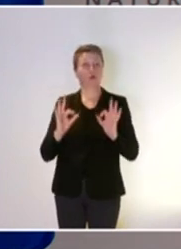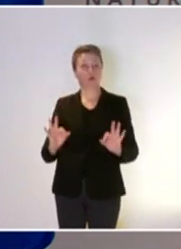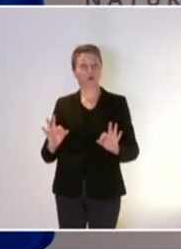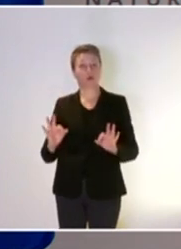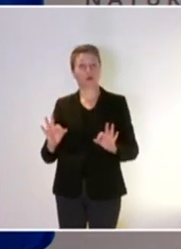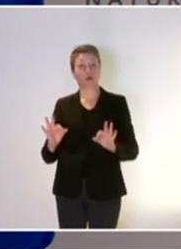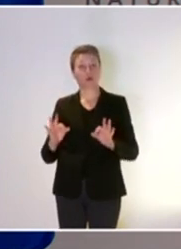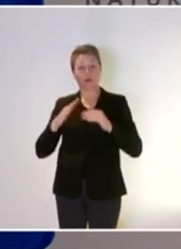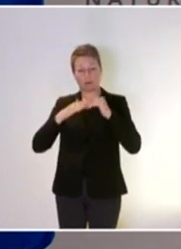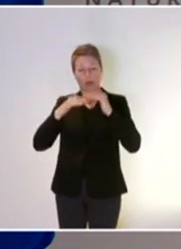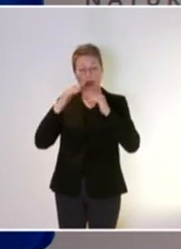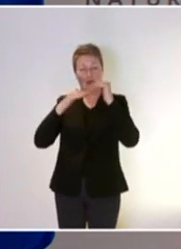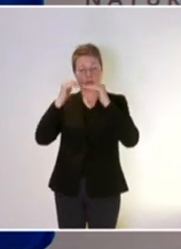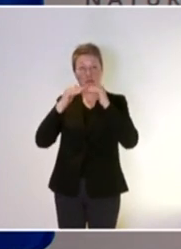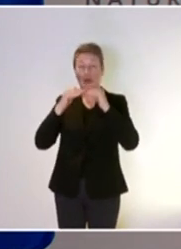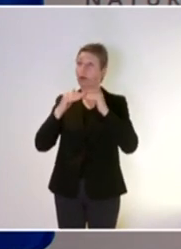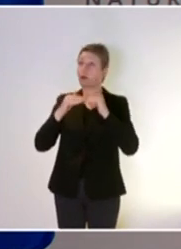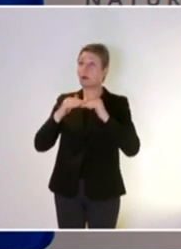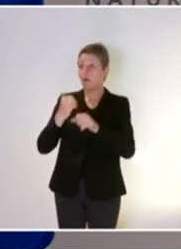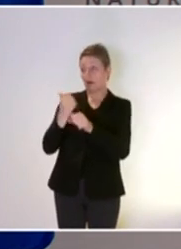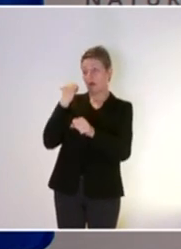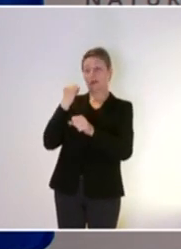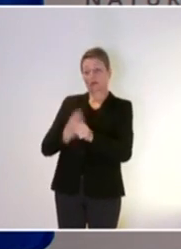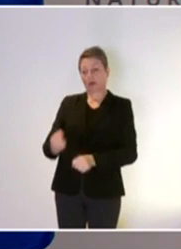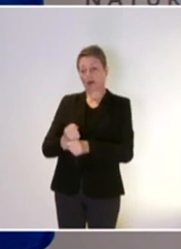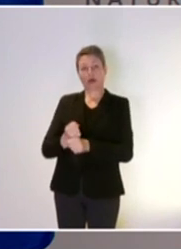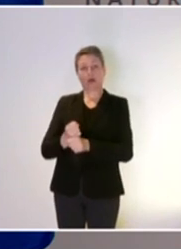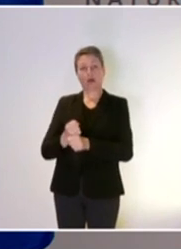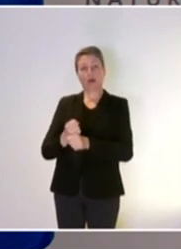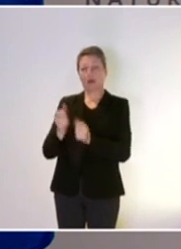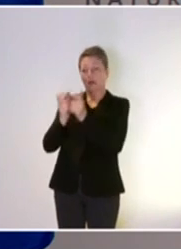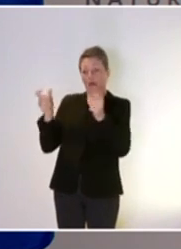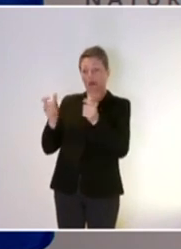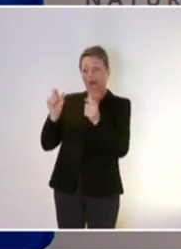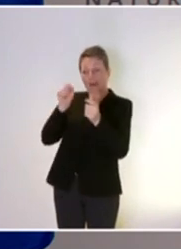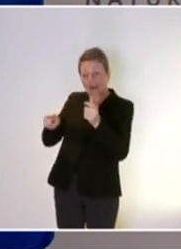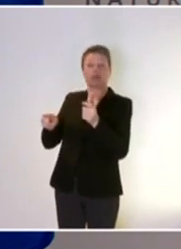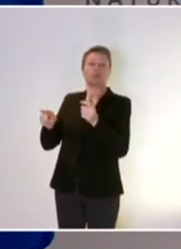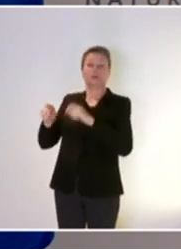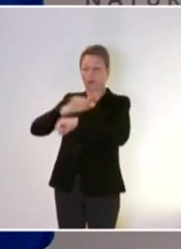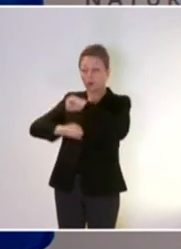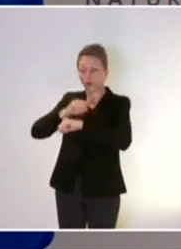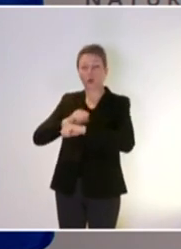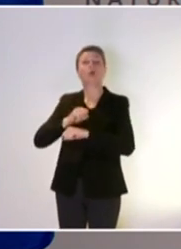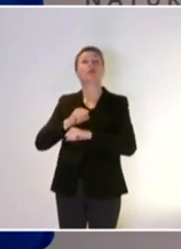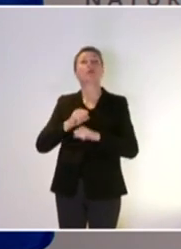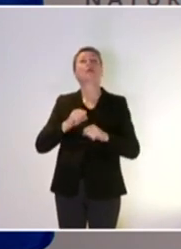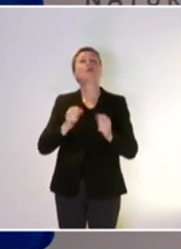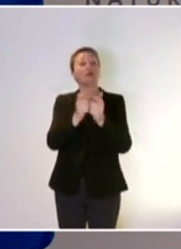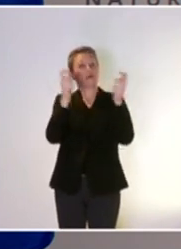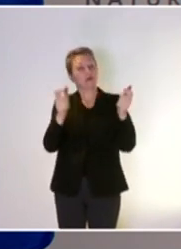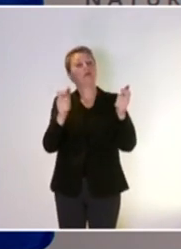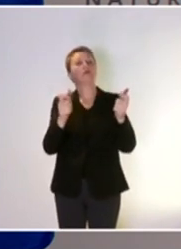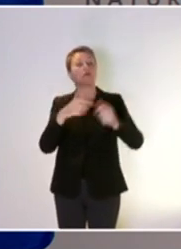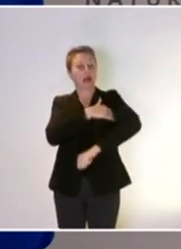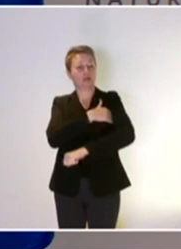empilée en strat, il y a encore à peine un peu plus d'un an, on crée un opérateur dédié, on a des agences de l'eau qui sont très opérationnelles